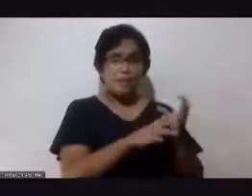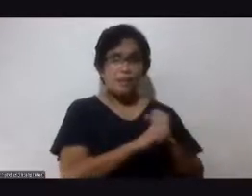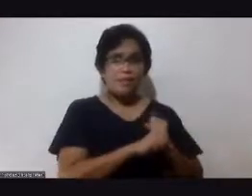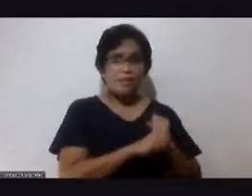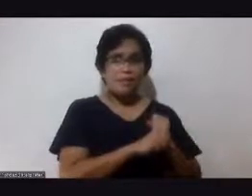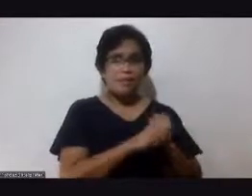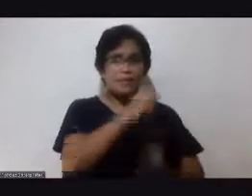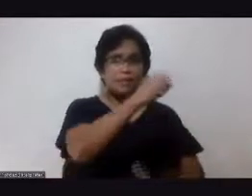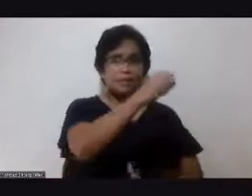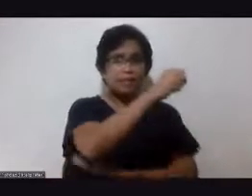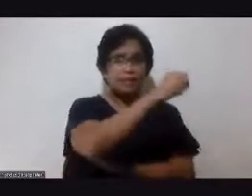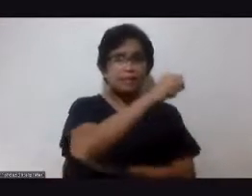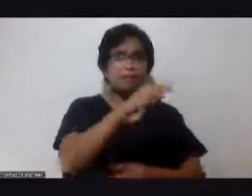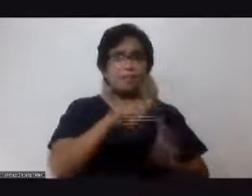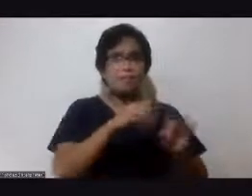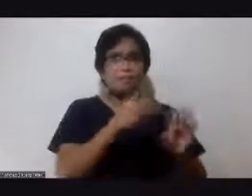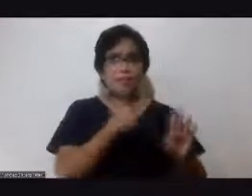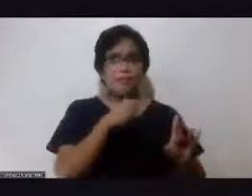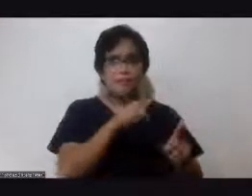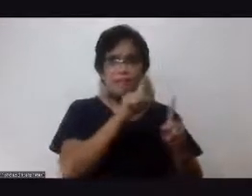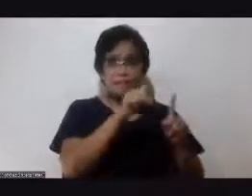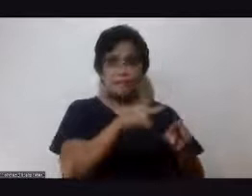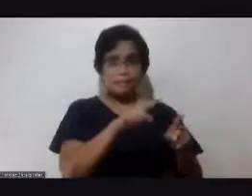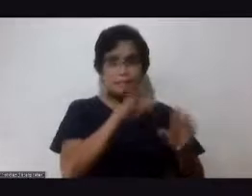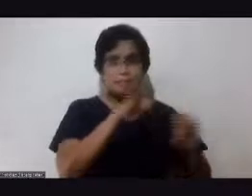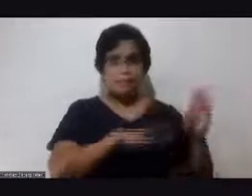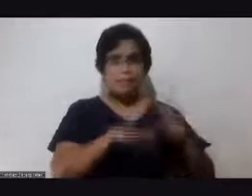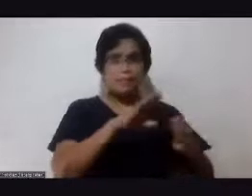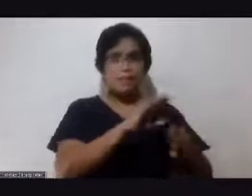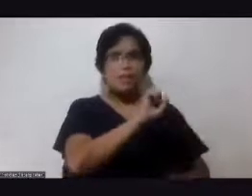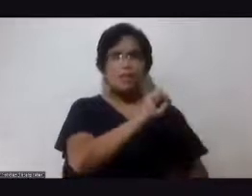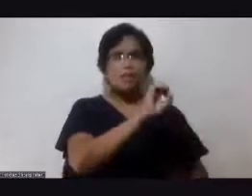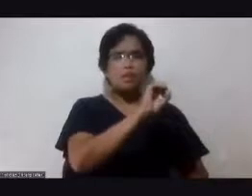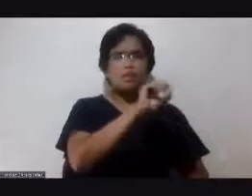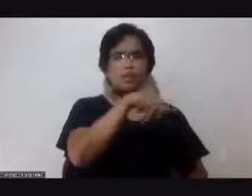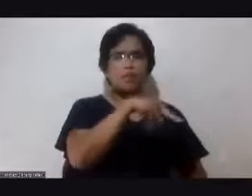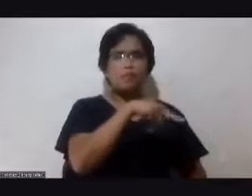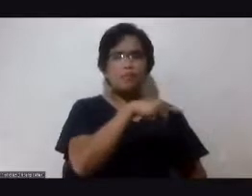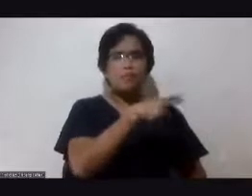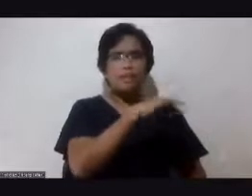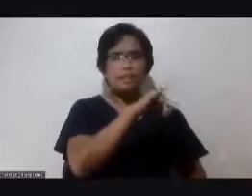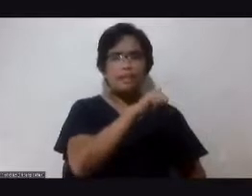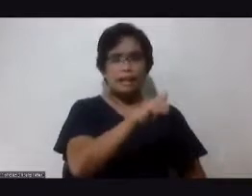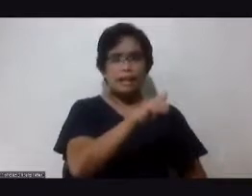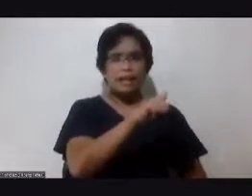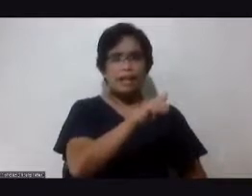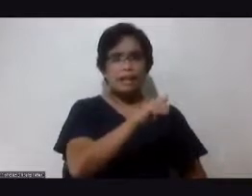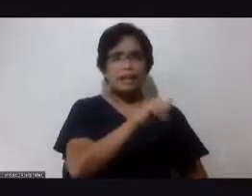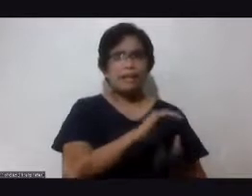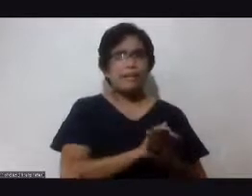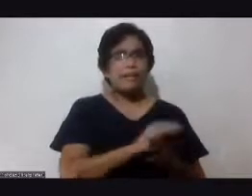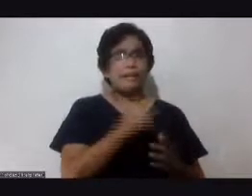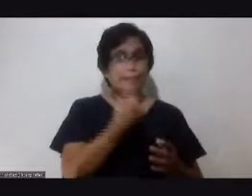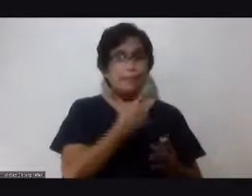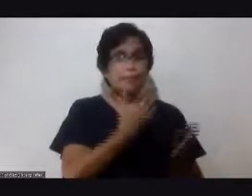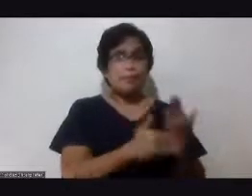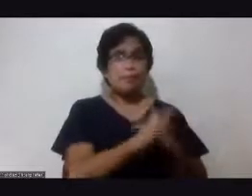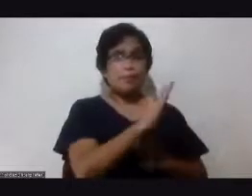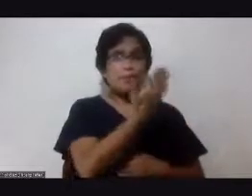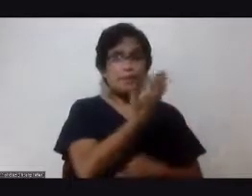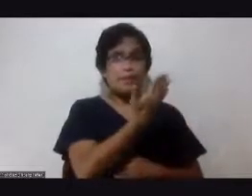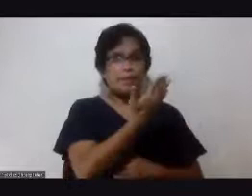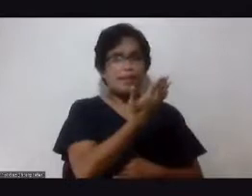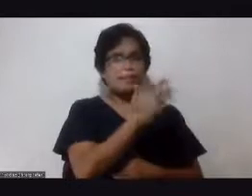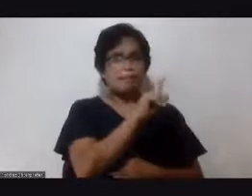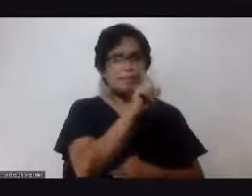pero before that Brother Benson tugunan natin yung problema ni Sophia Sophia Ann Cabrera sabi niya good morning po tanong ko